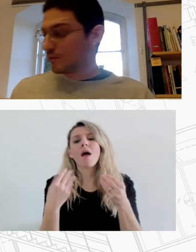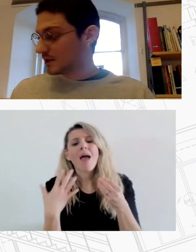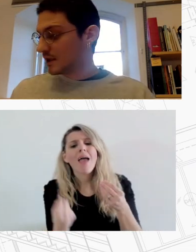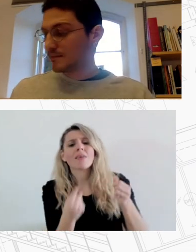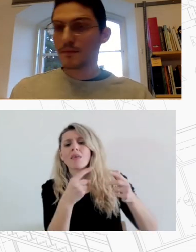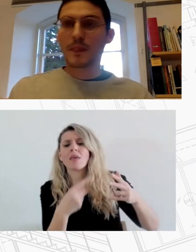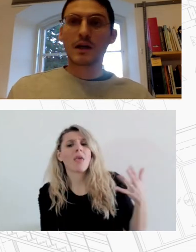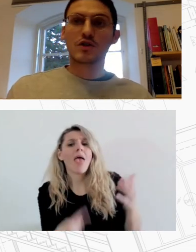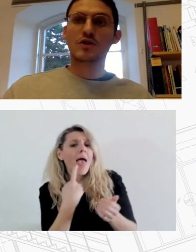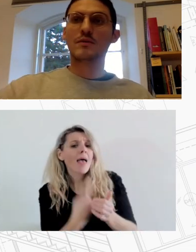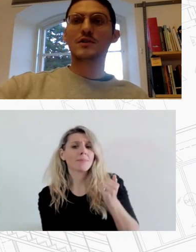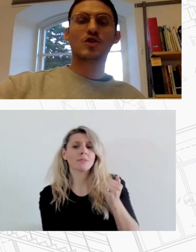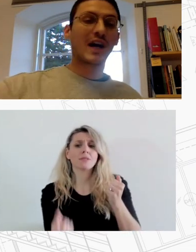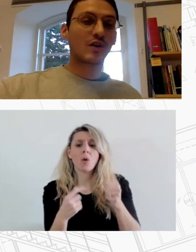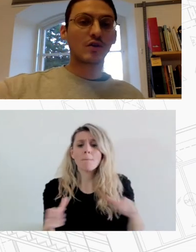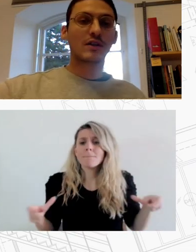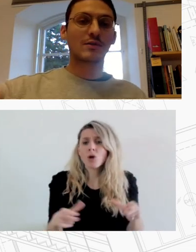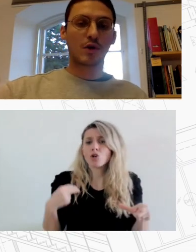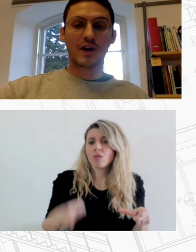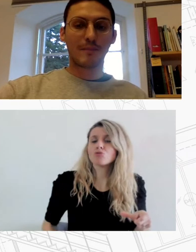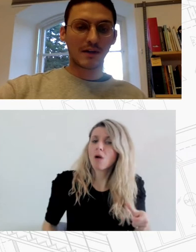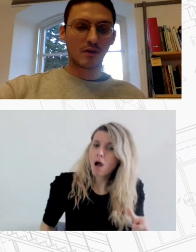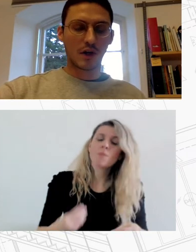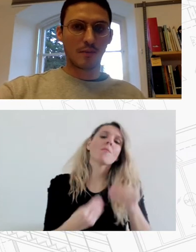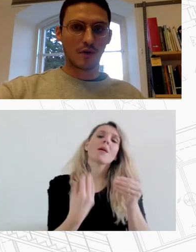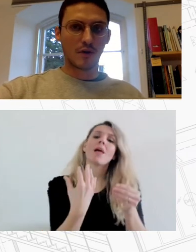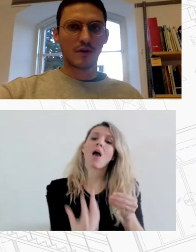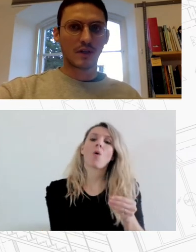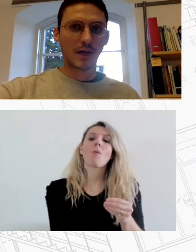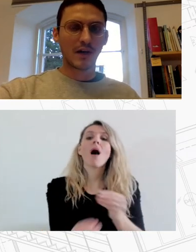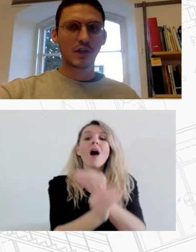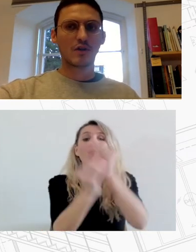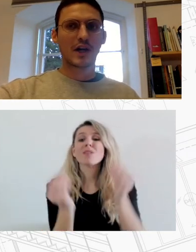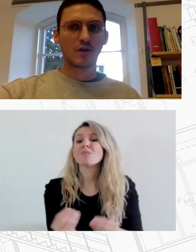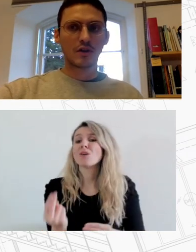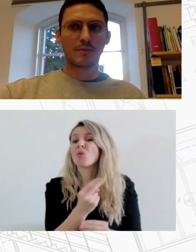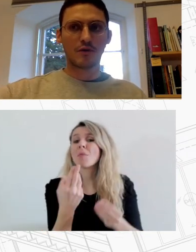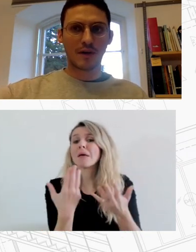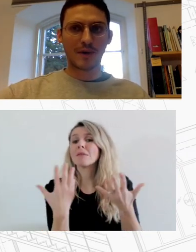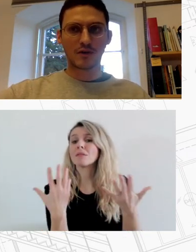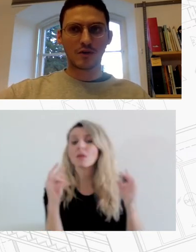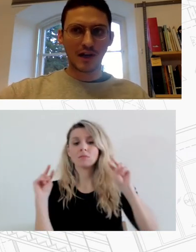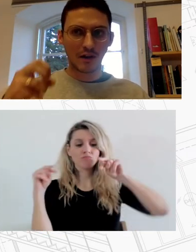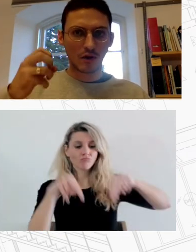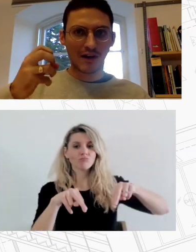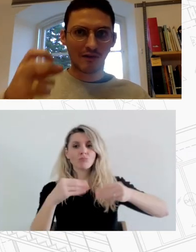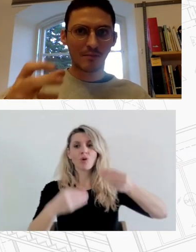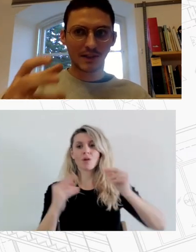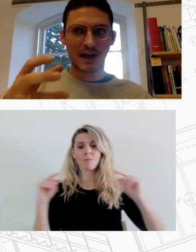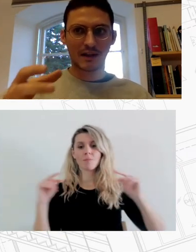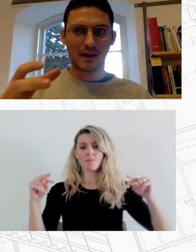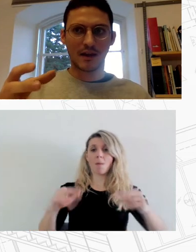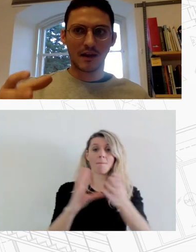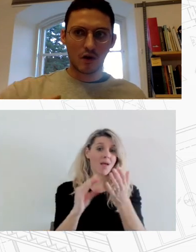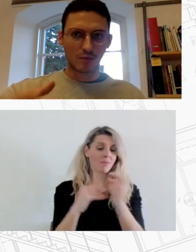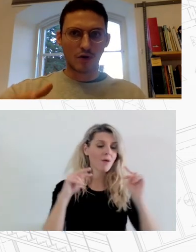Οδηγούμαστε στο ζήτημα της ορατότητας προβλημάτων και μιλάω για την ορατότητα προβλημάτων δηλαδή το να βλέπεις